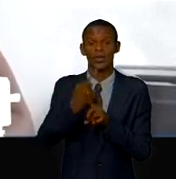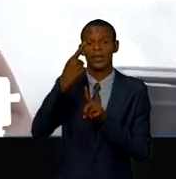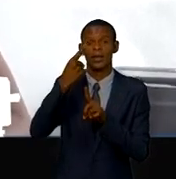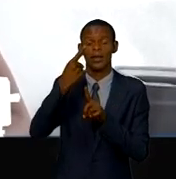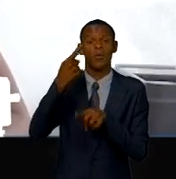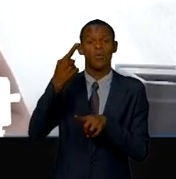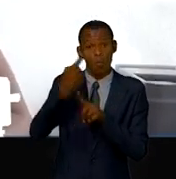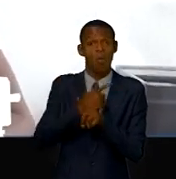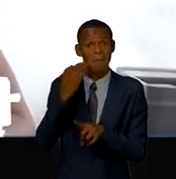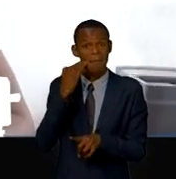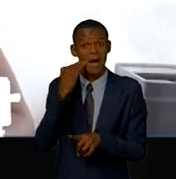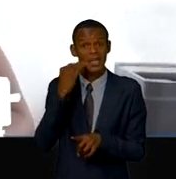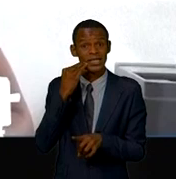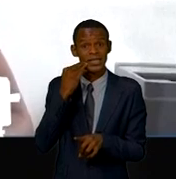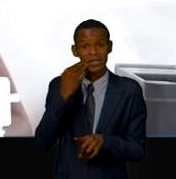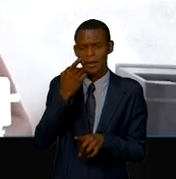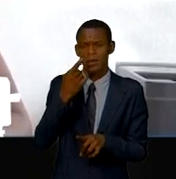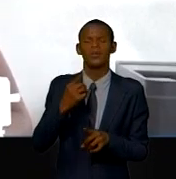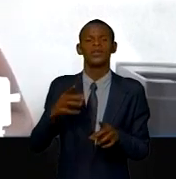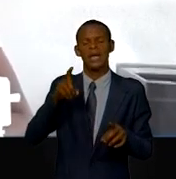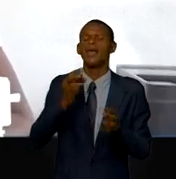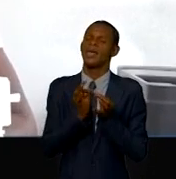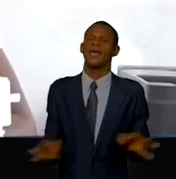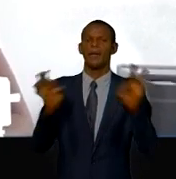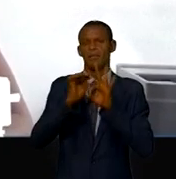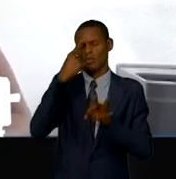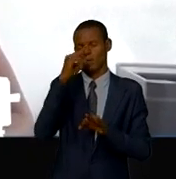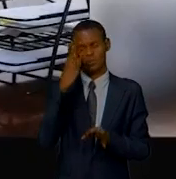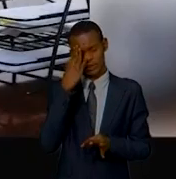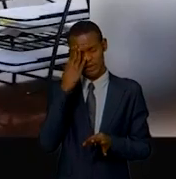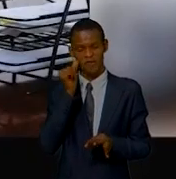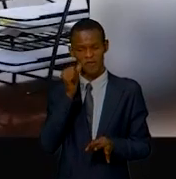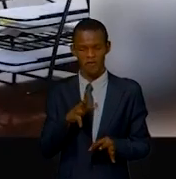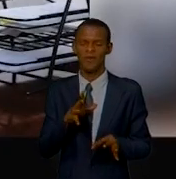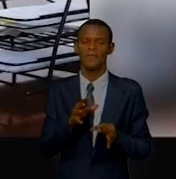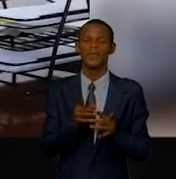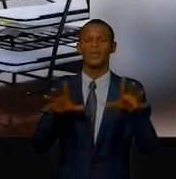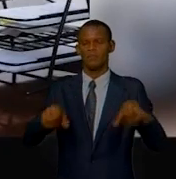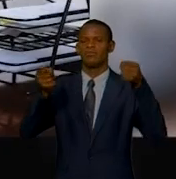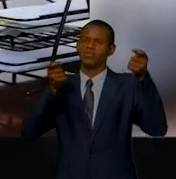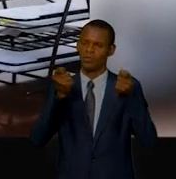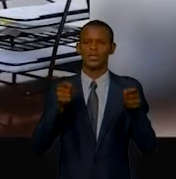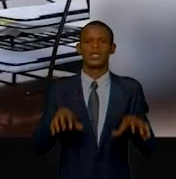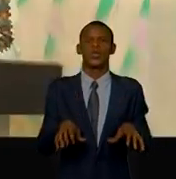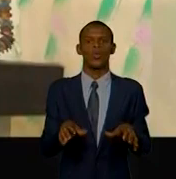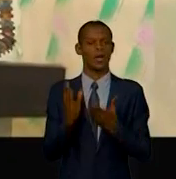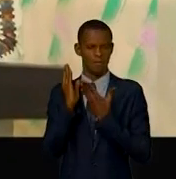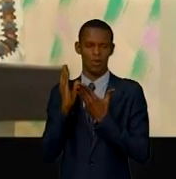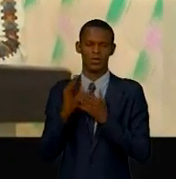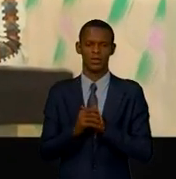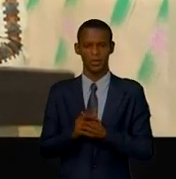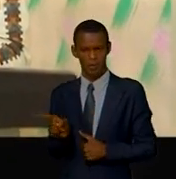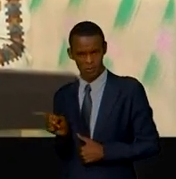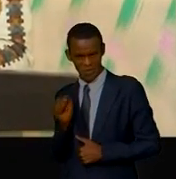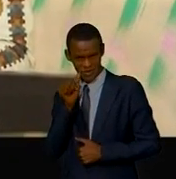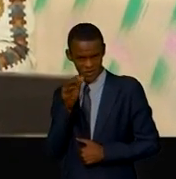pour faire en sorte que le leadership féminin émerge dans notre pays. Tatiana Nguya qui est également actrice de développement